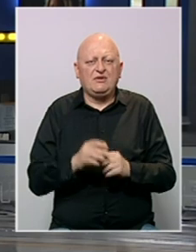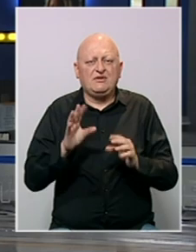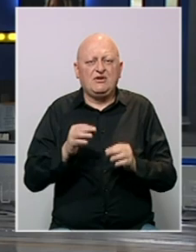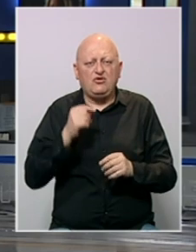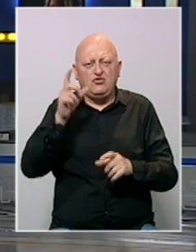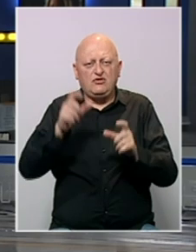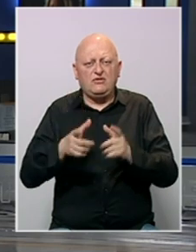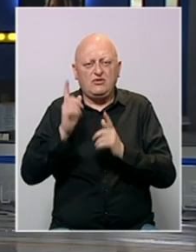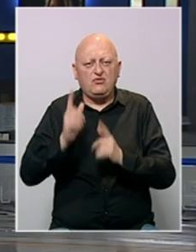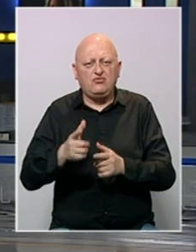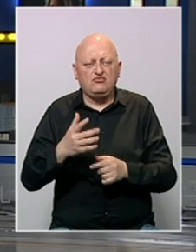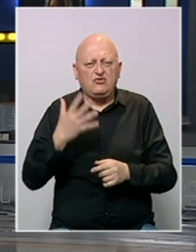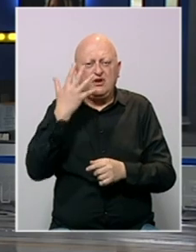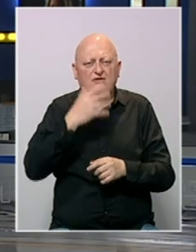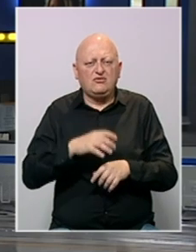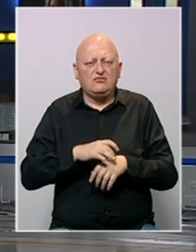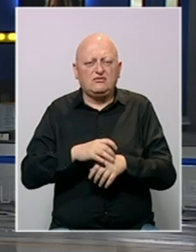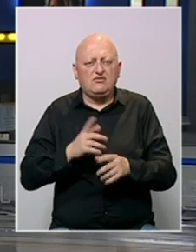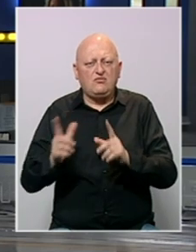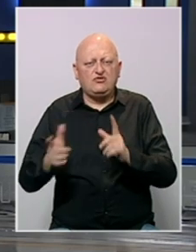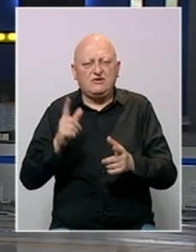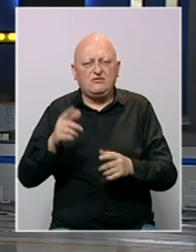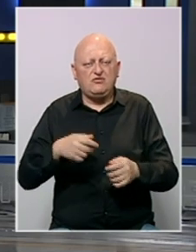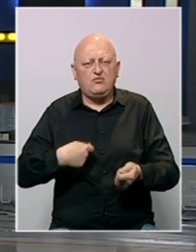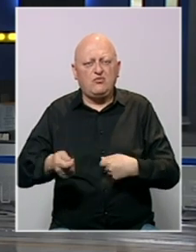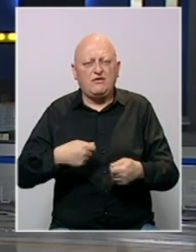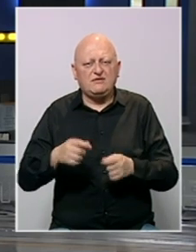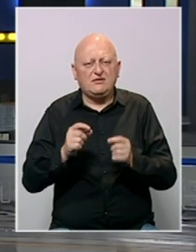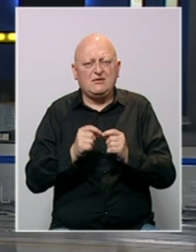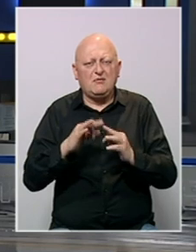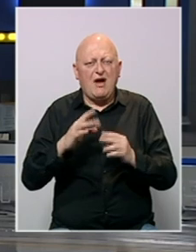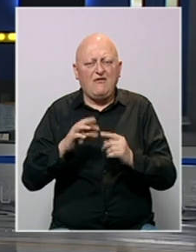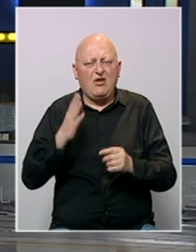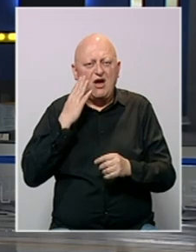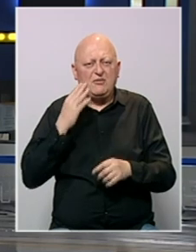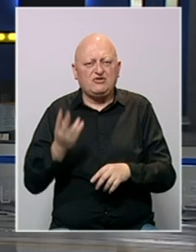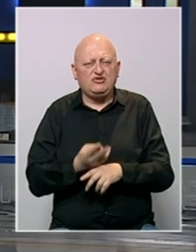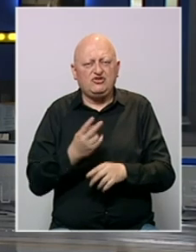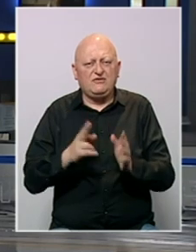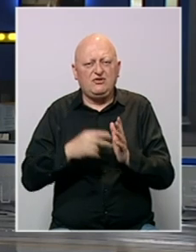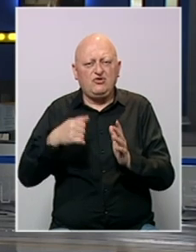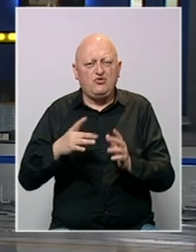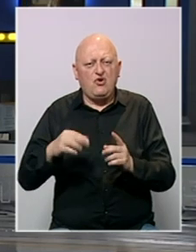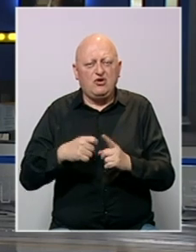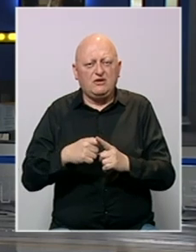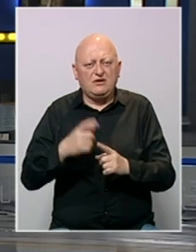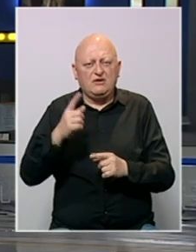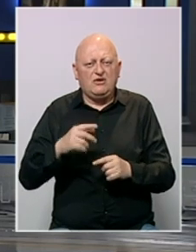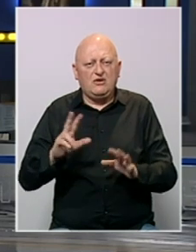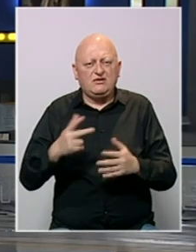Desetoro ljudi ubijeno je u rasnomotivisanoj pucnjavi u supermarketu u gradu Buffalo u Američkoj i Saveznoj državi New York.